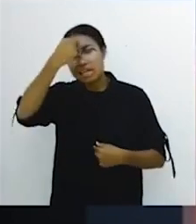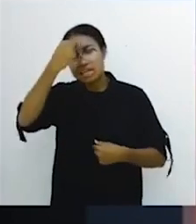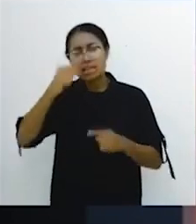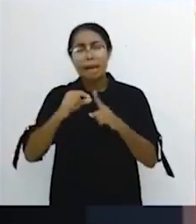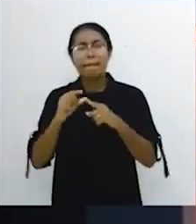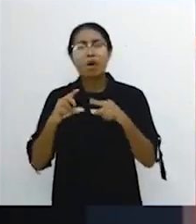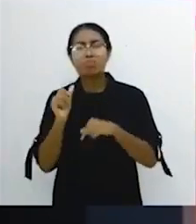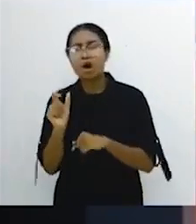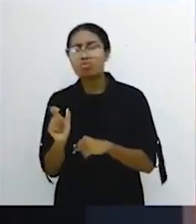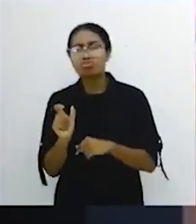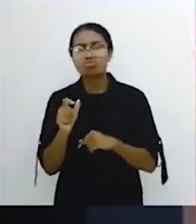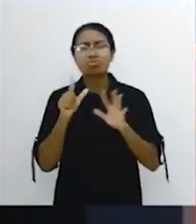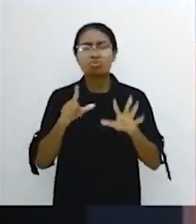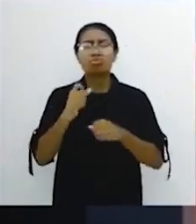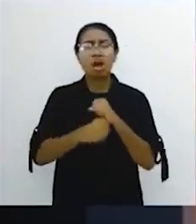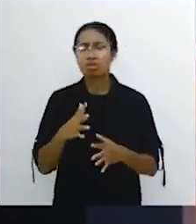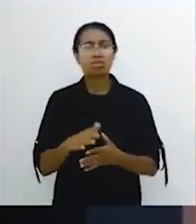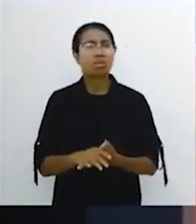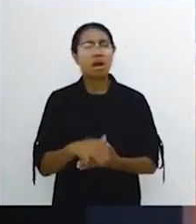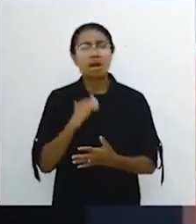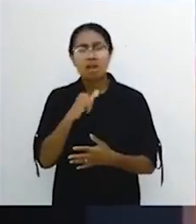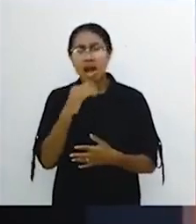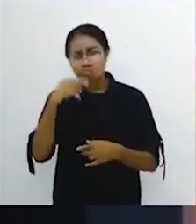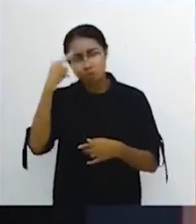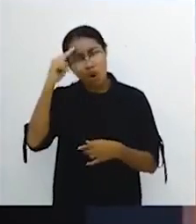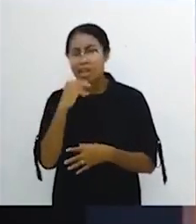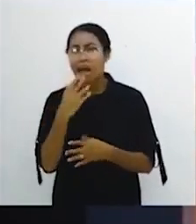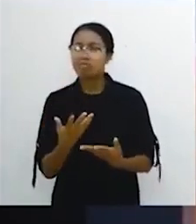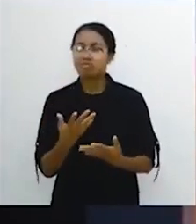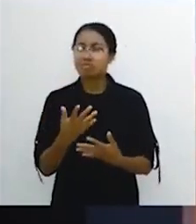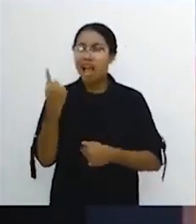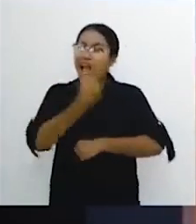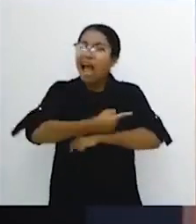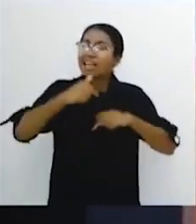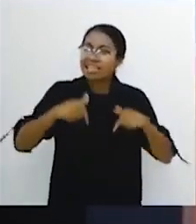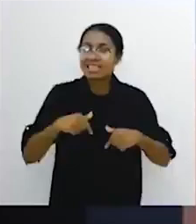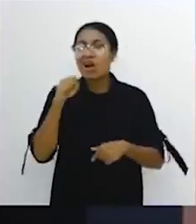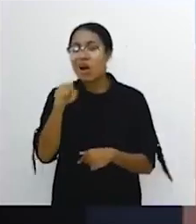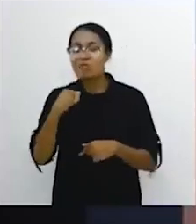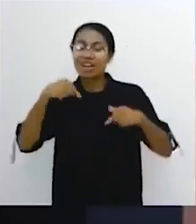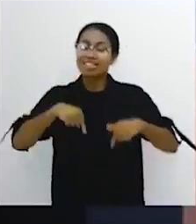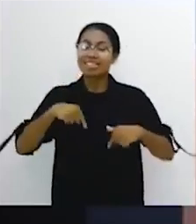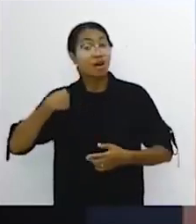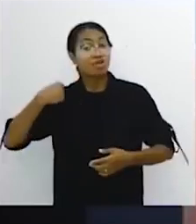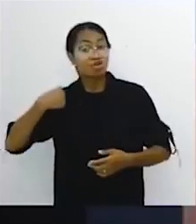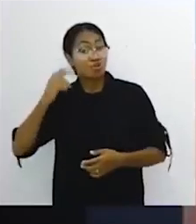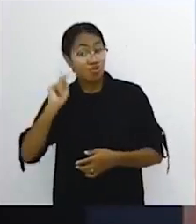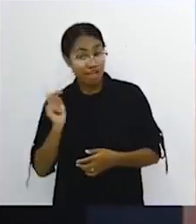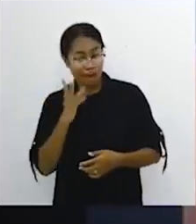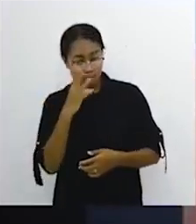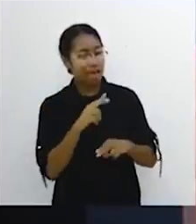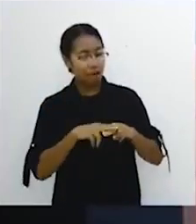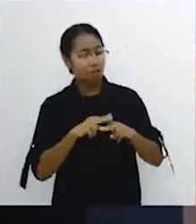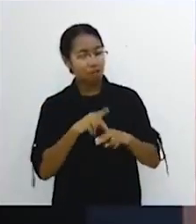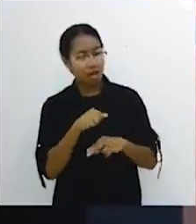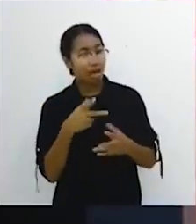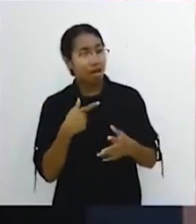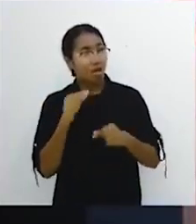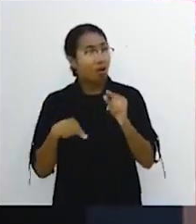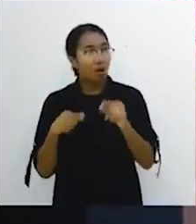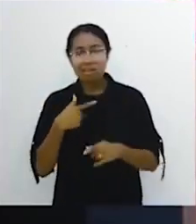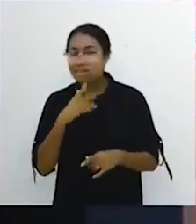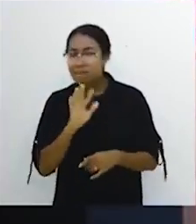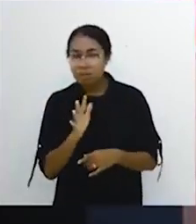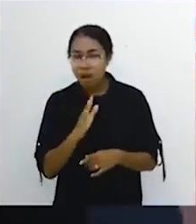tahun. Sudah keliling ke dokter dan dokter sudah angkat tangan. Tuhan berkata bahwa hari ini engkau ada di sini. Engkau berbaju kuning di pojok sana. Orang itu tidak